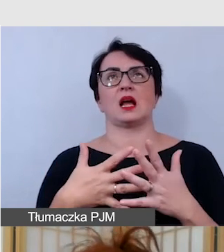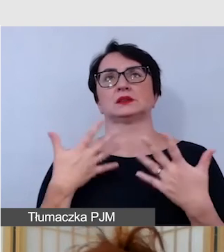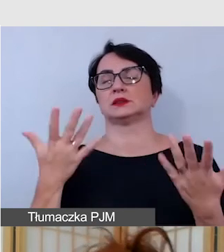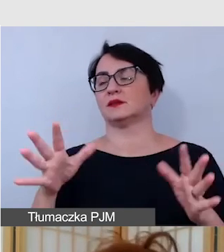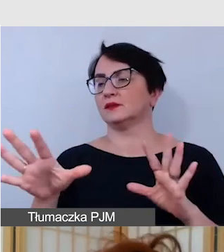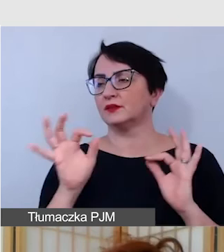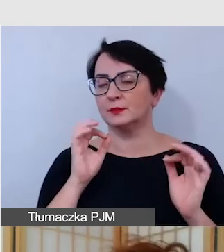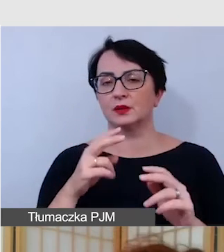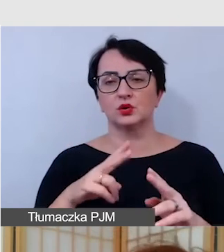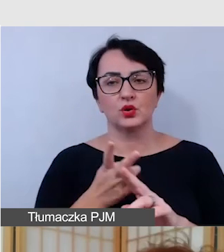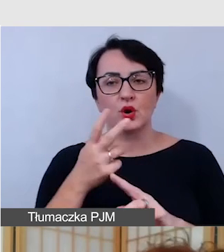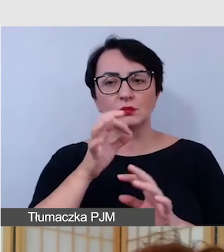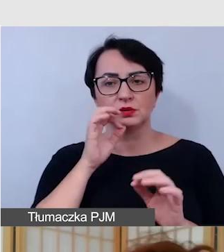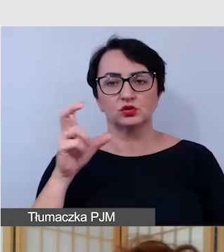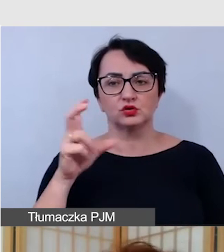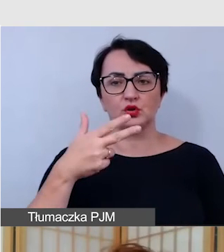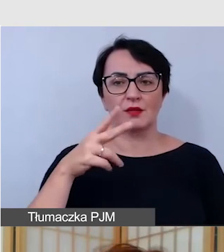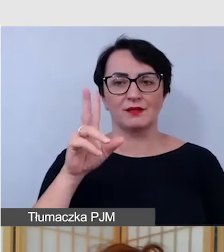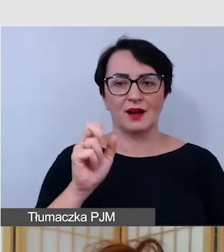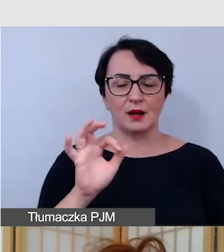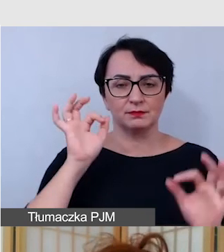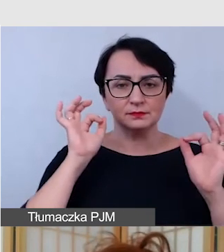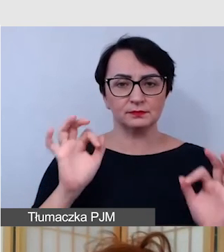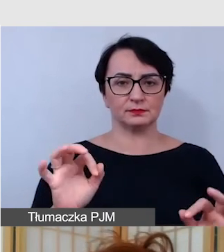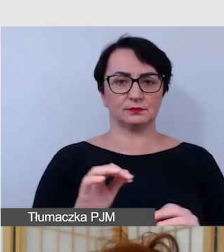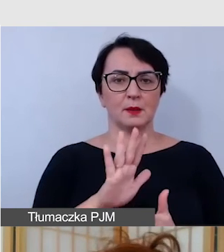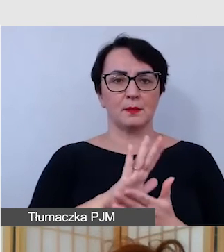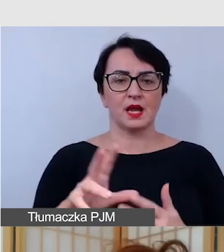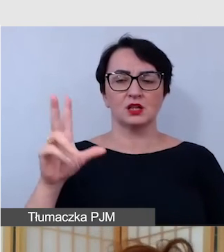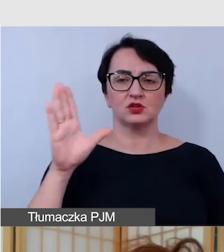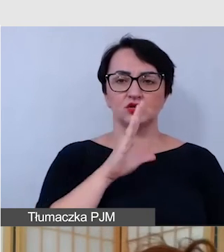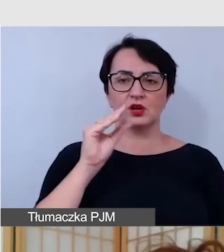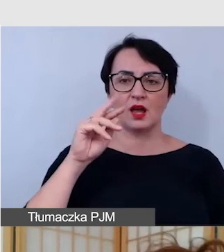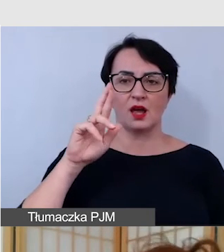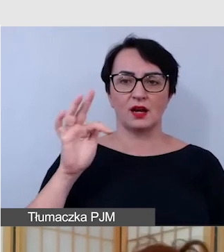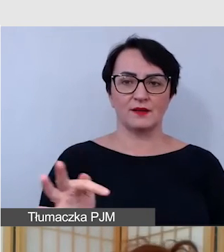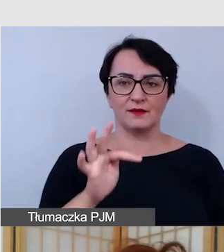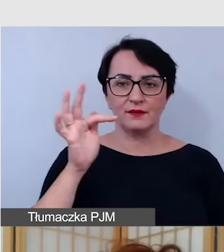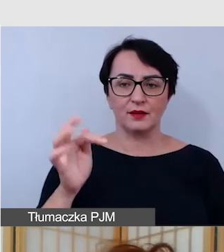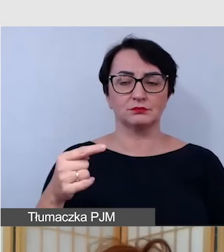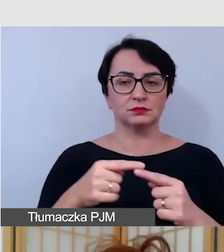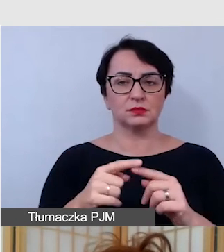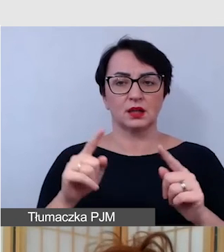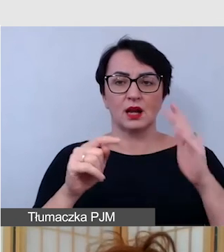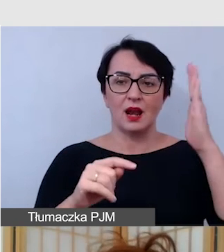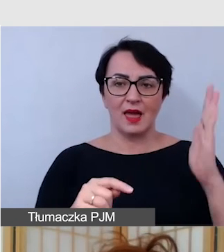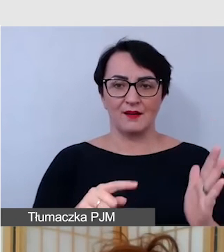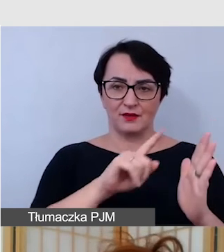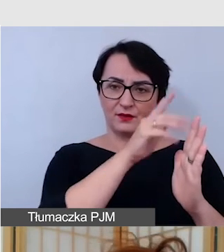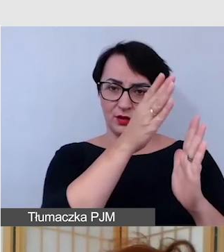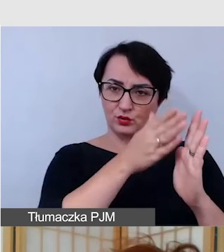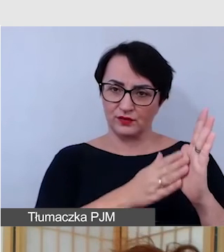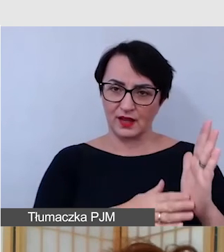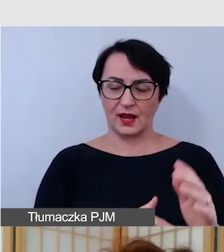doboru kroju czcionki, czyli ta czcionka bezszeryfowa, odpowiednie wyrównanie do lewej krawędzi,